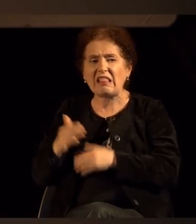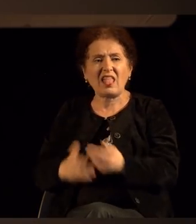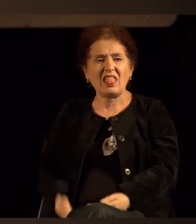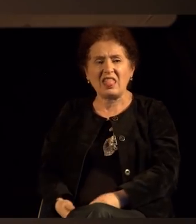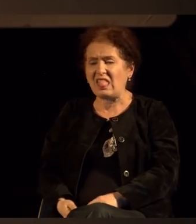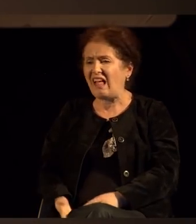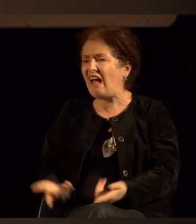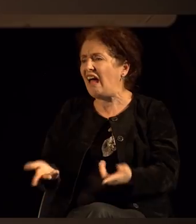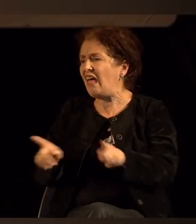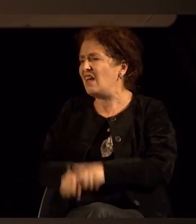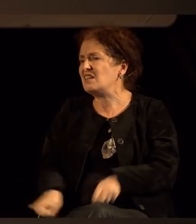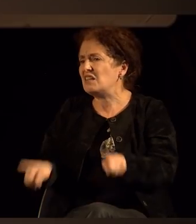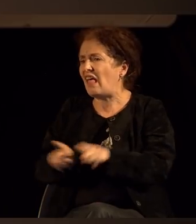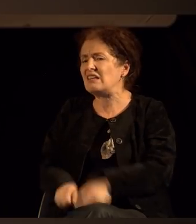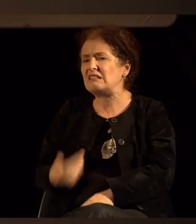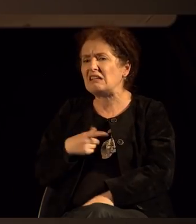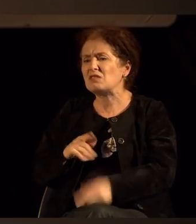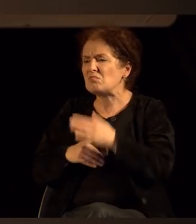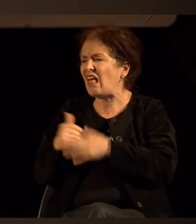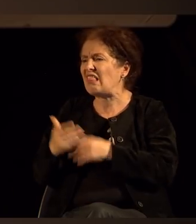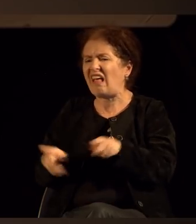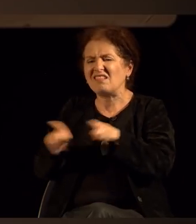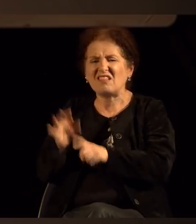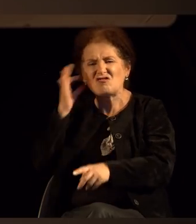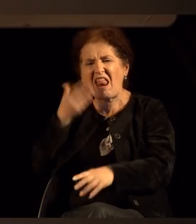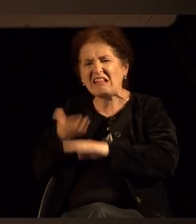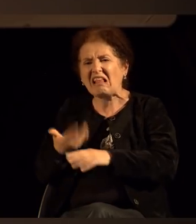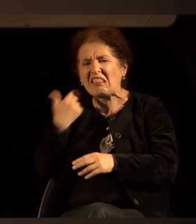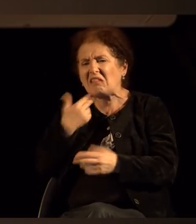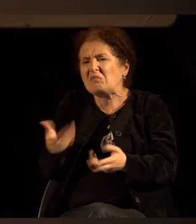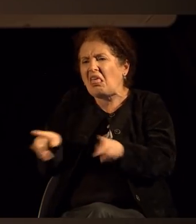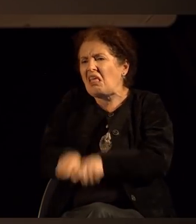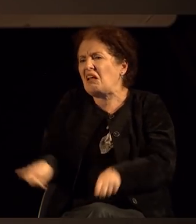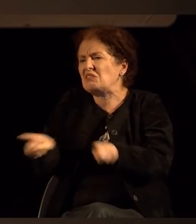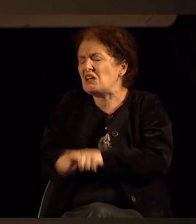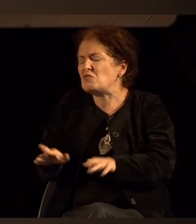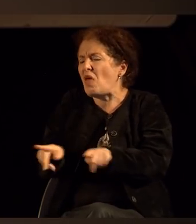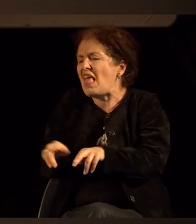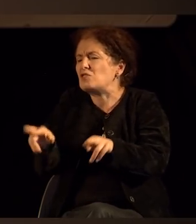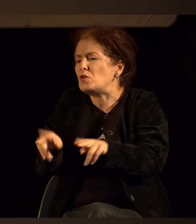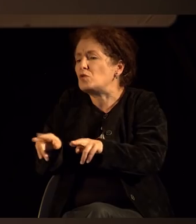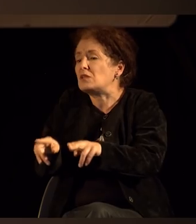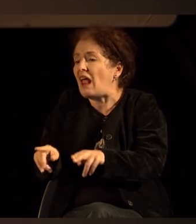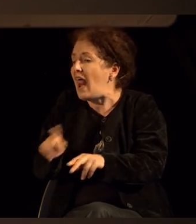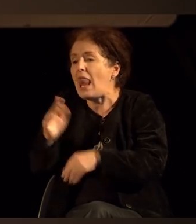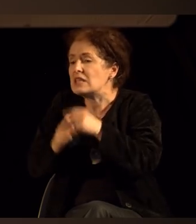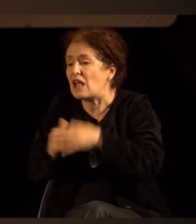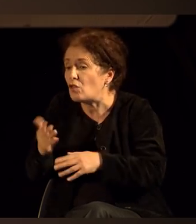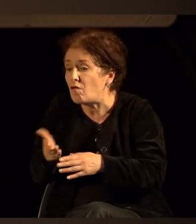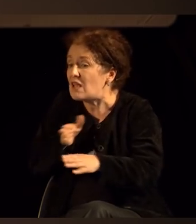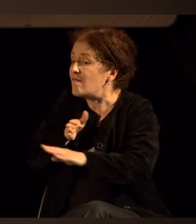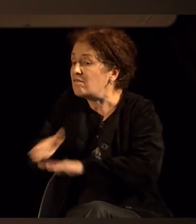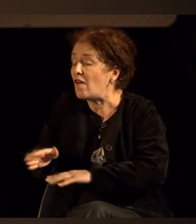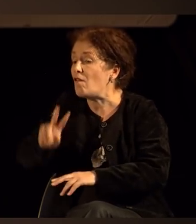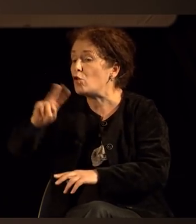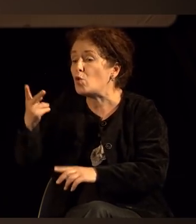Само за тоа што сум во незадоволство, повторно морам да се стремам за да го стеклам тоа задоволство. Тоа